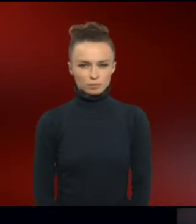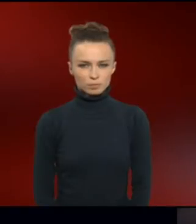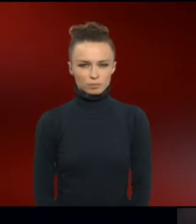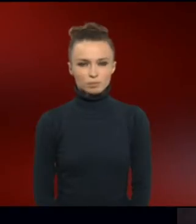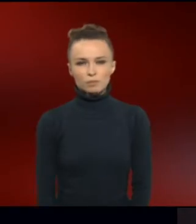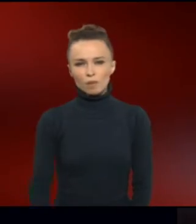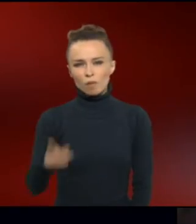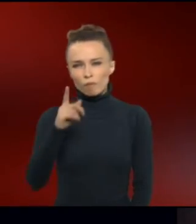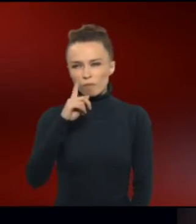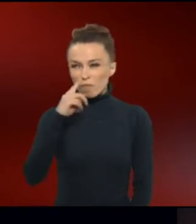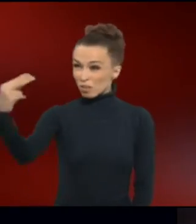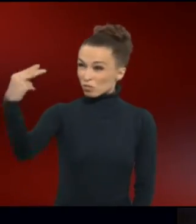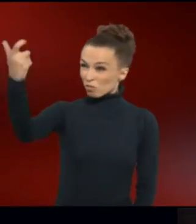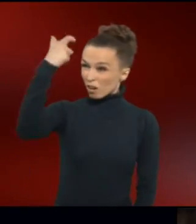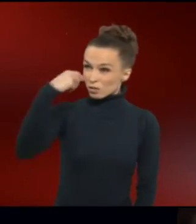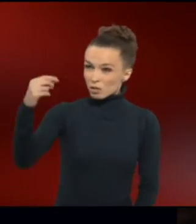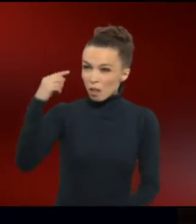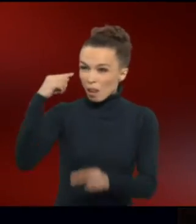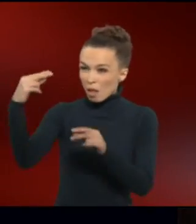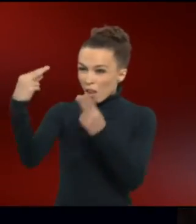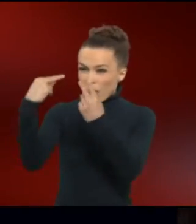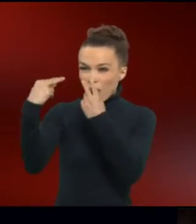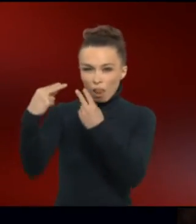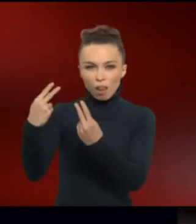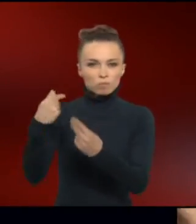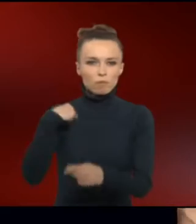Wenn man mich anstarrt, sieht man nicht, was in mir ist.